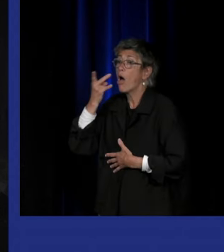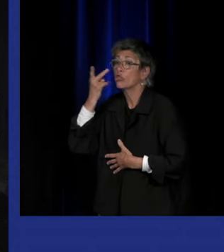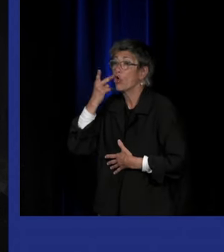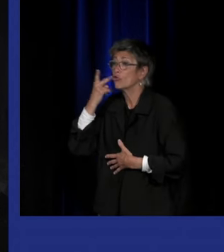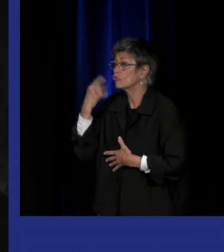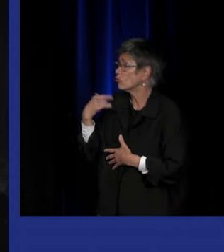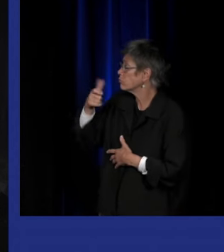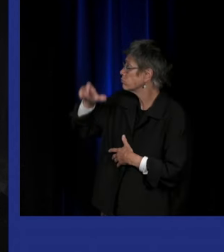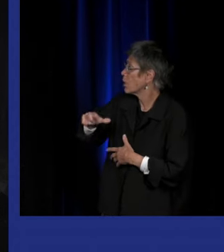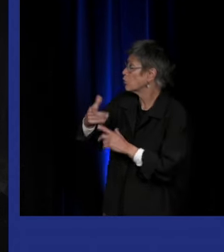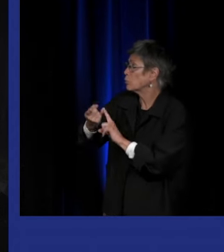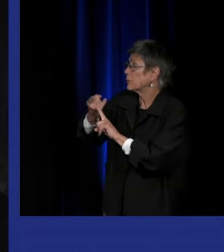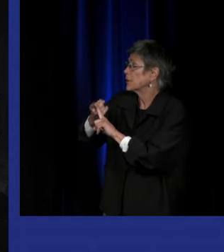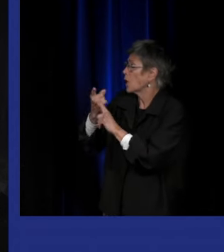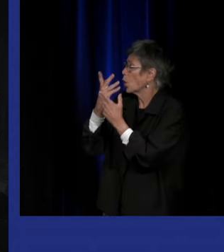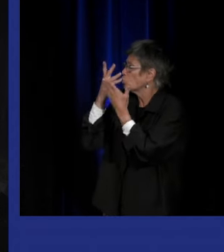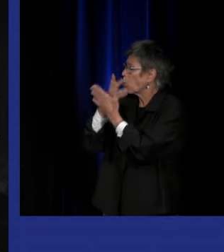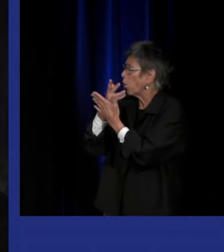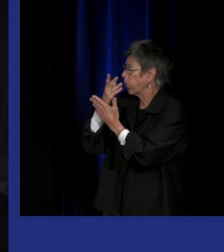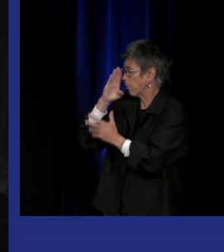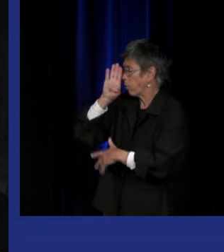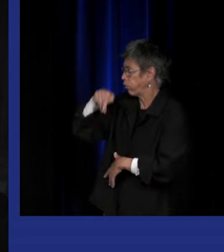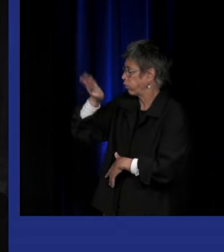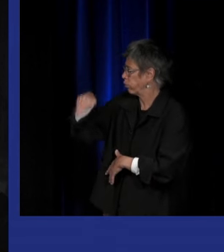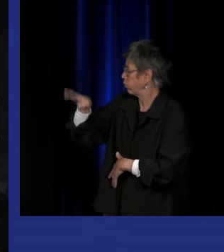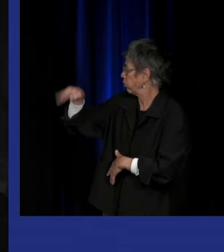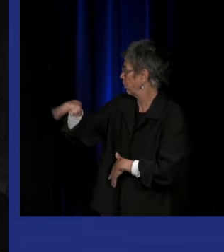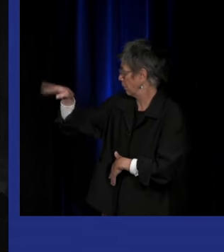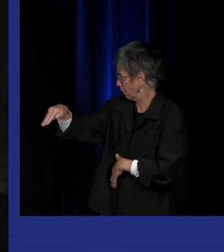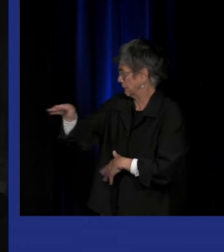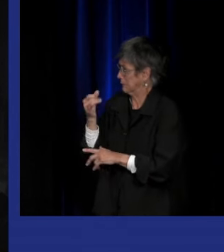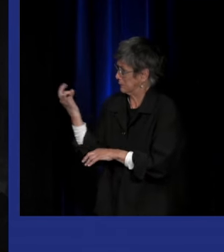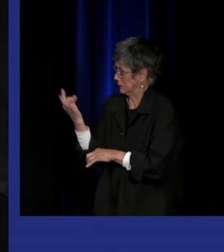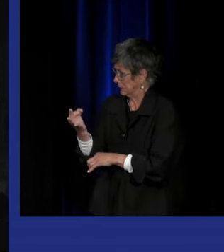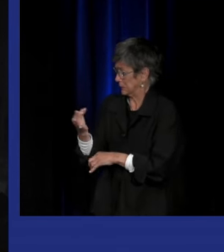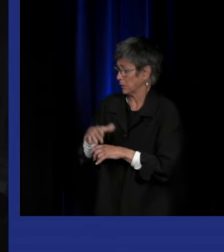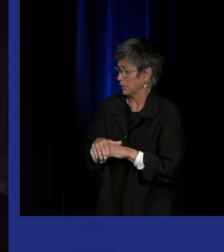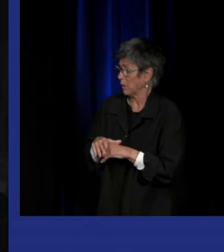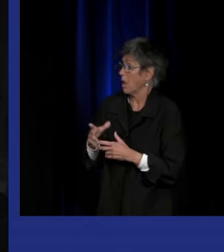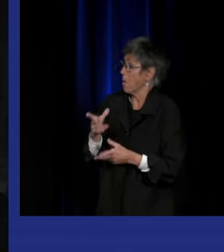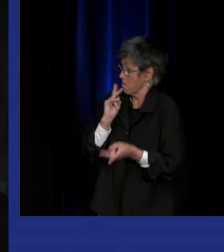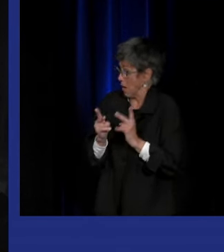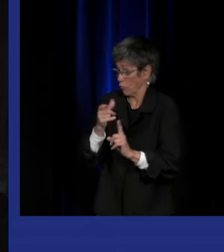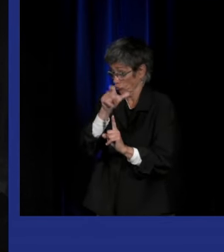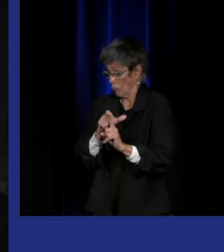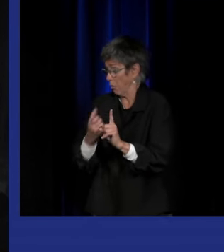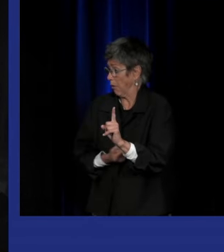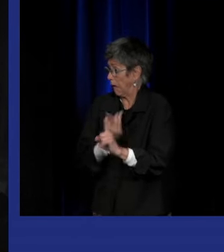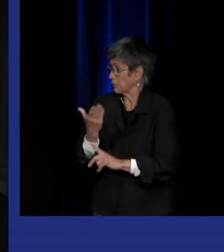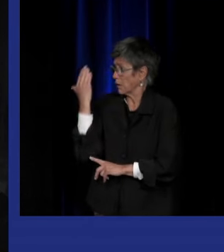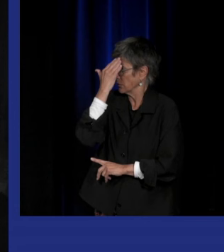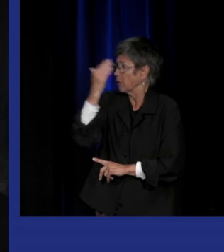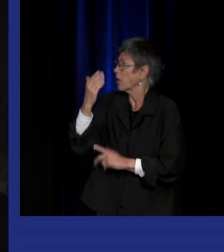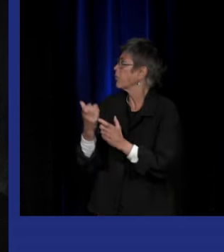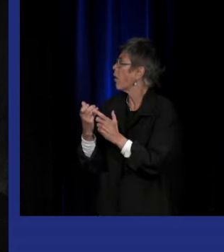spécialistes par exemple des troubles bipolaires ont établi que certains artistes célèbres par